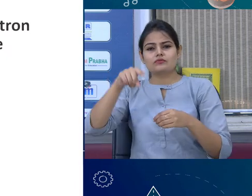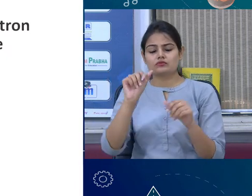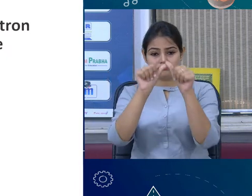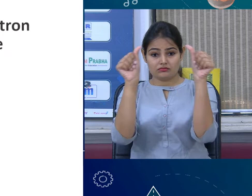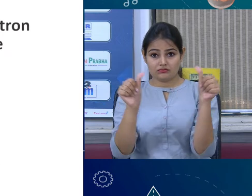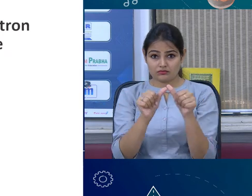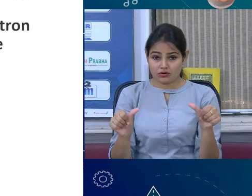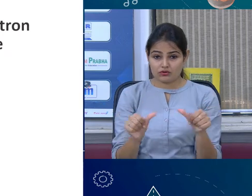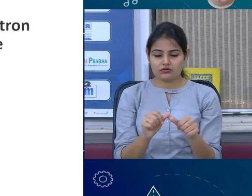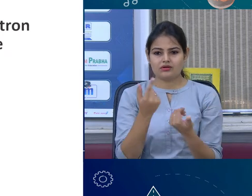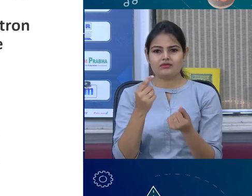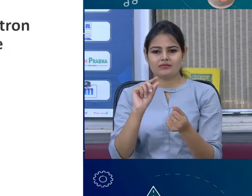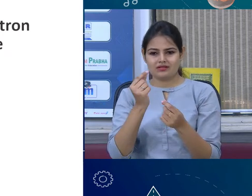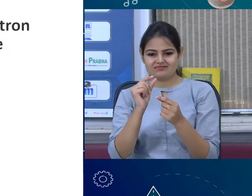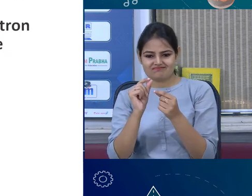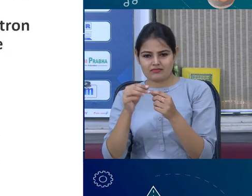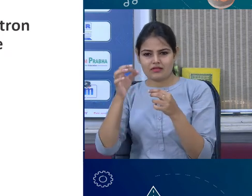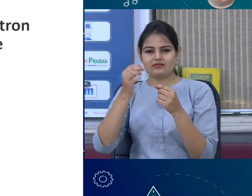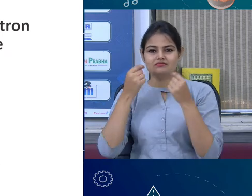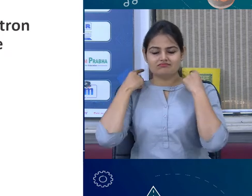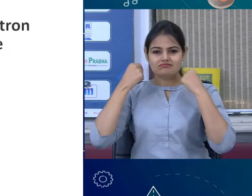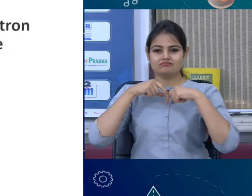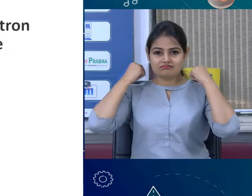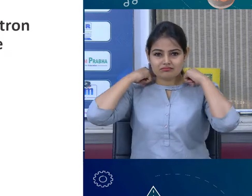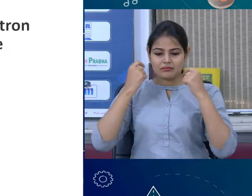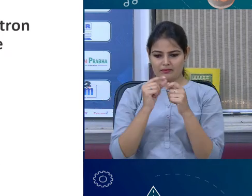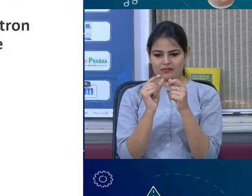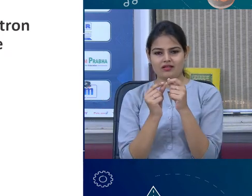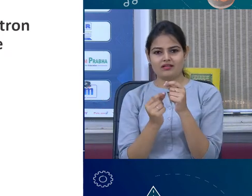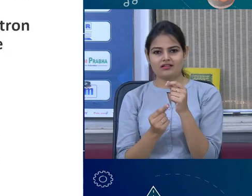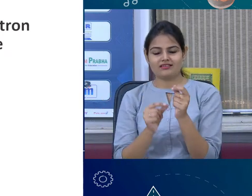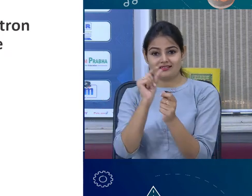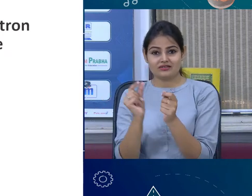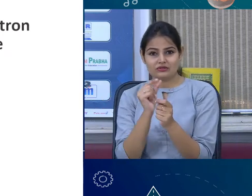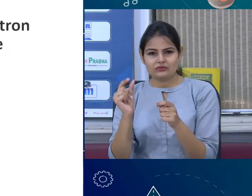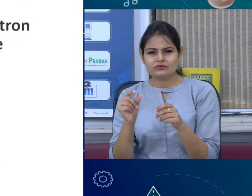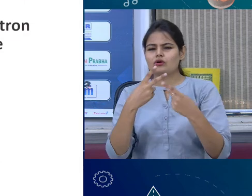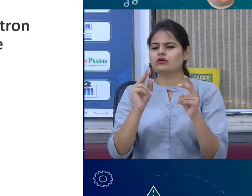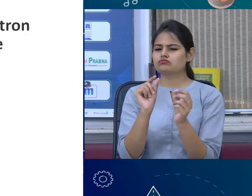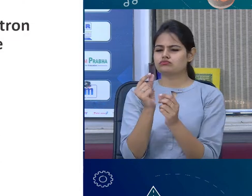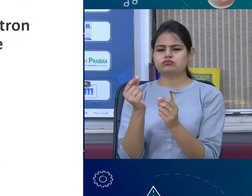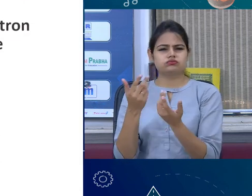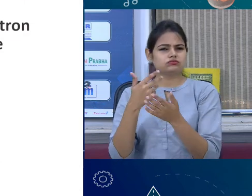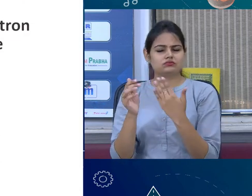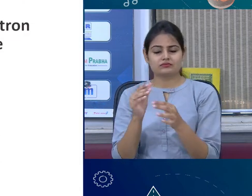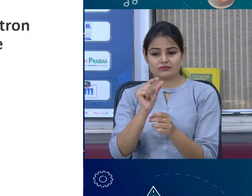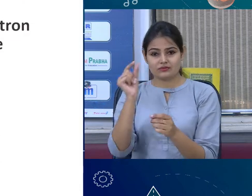इलेक्ट्रॉन दॉट्स्ट्रॉक्चर बनाईए और उनका आप उनको रिप्रेजल कीजे सोडियम, ऑक्सिजन, ख्लोरी इंको